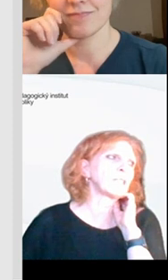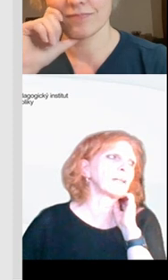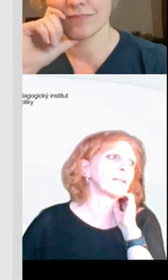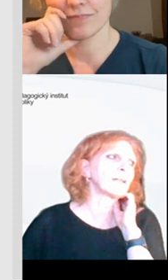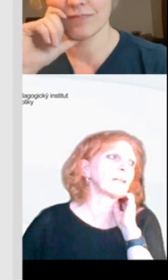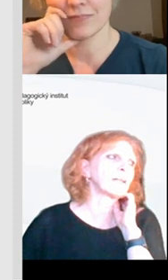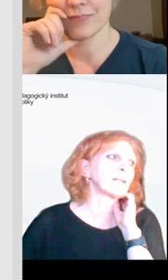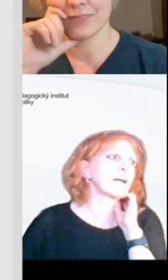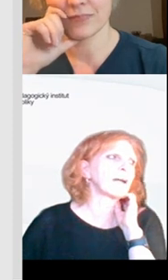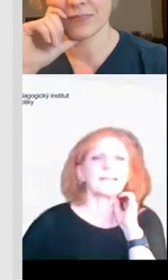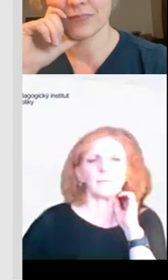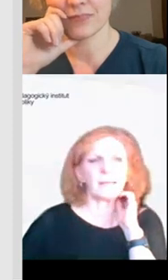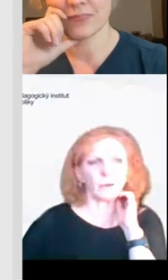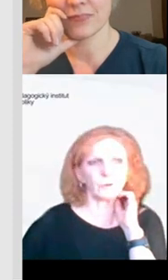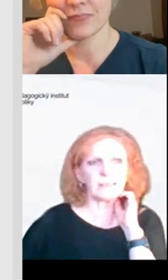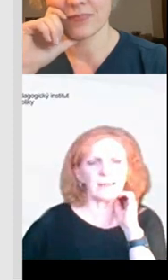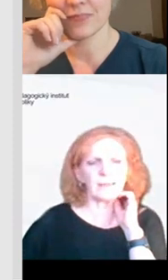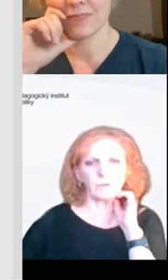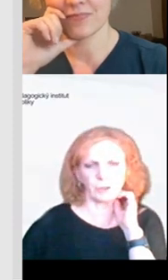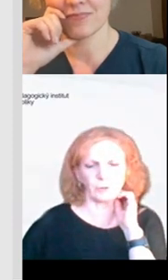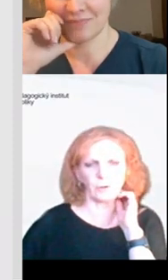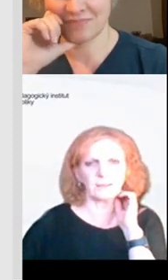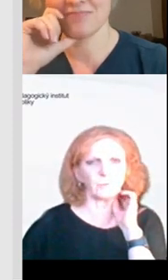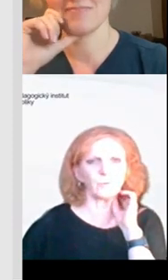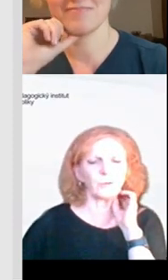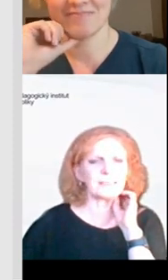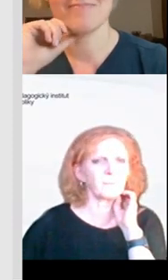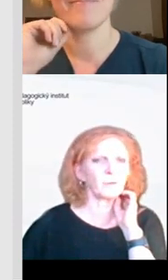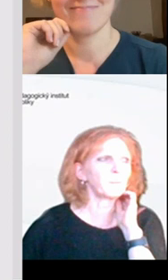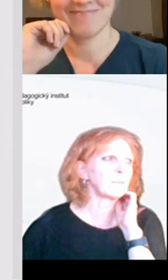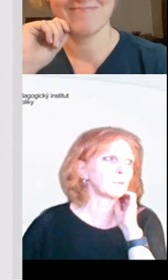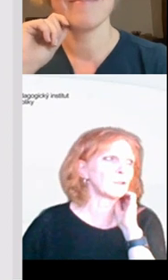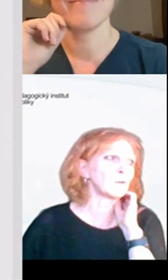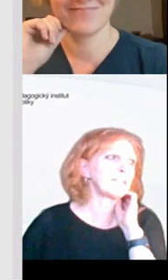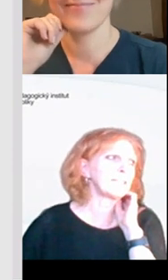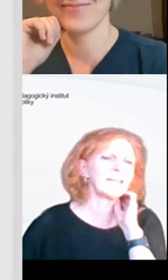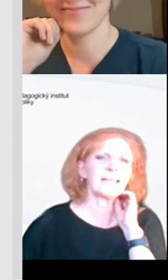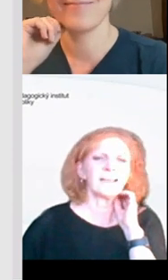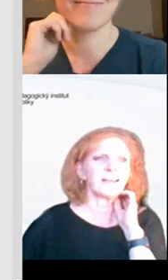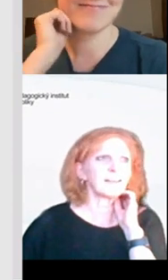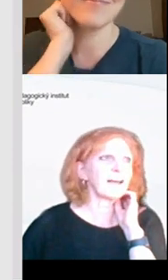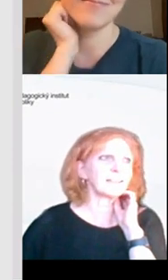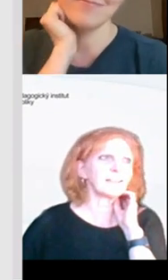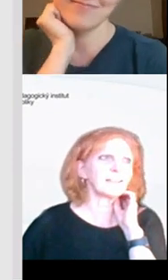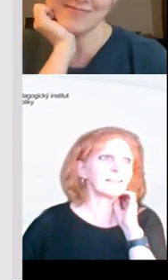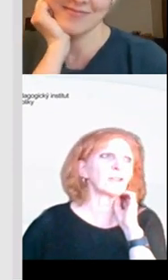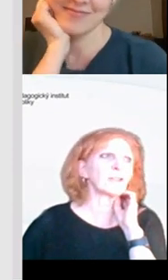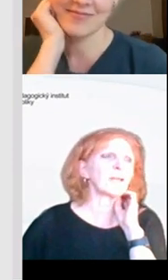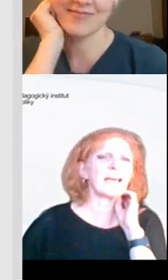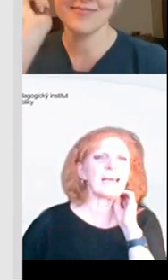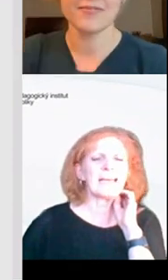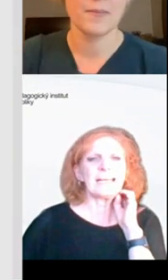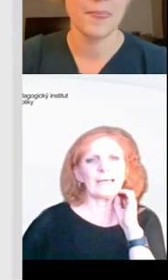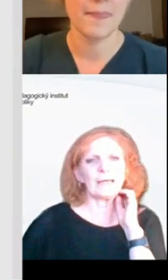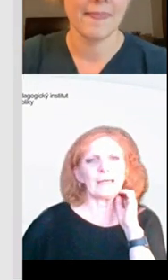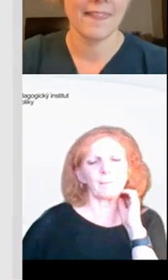modelovém příkladě. Tak, Milo, to je za mě všechno. Ten úvod, myslím, byl úplně postačující, ať není příliš